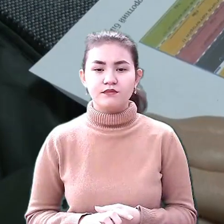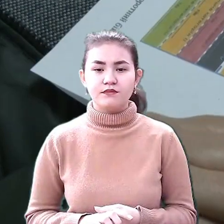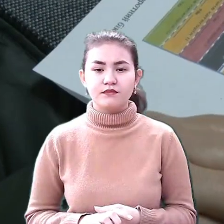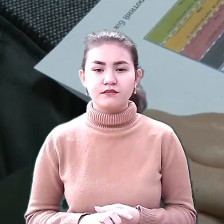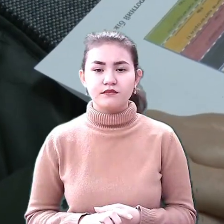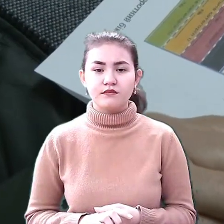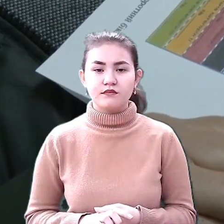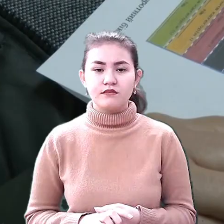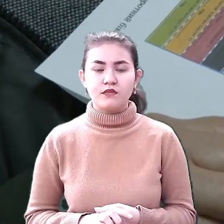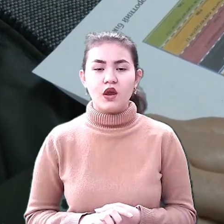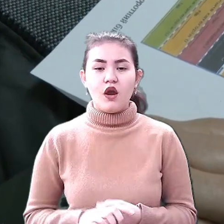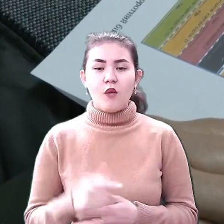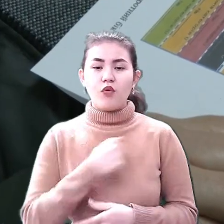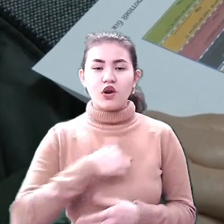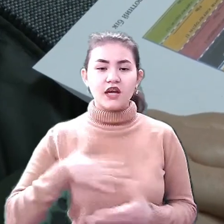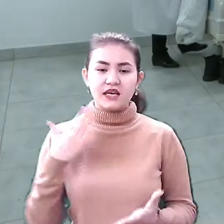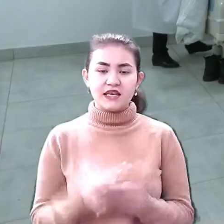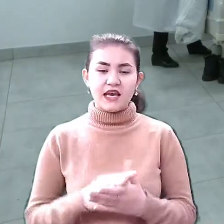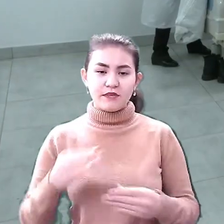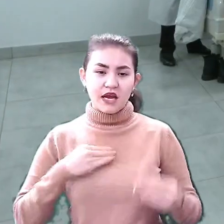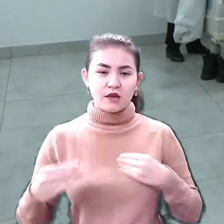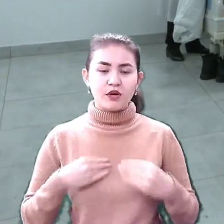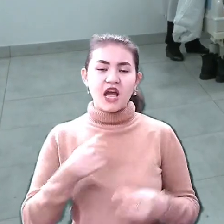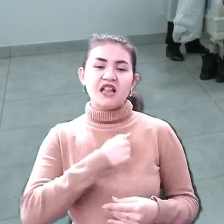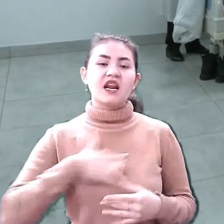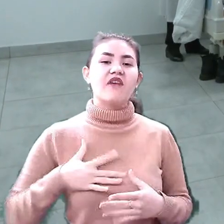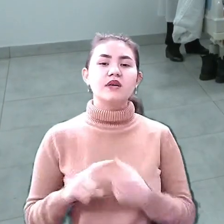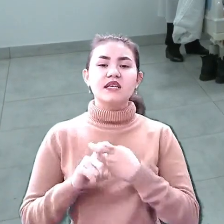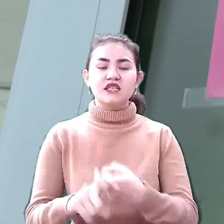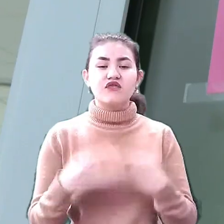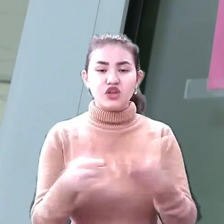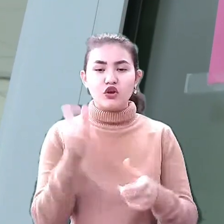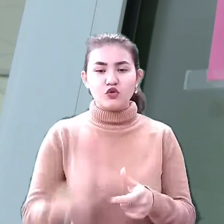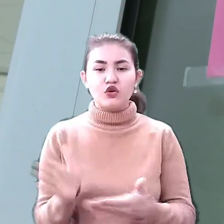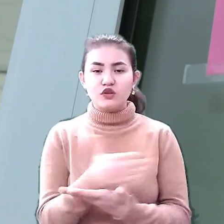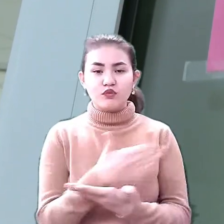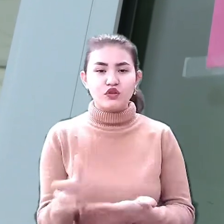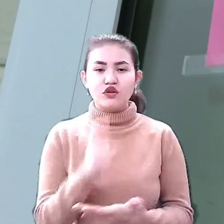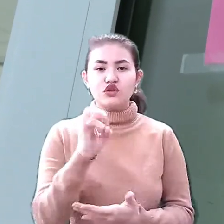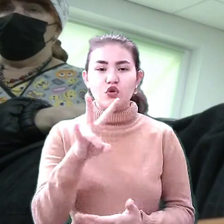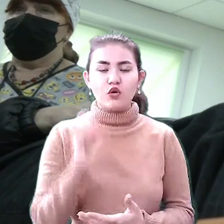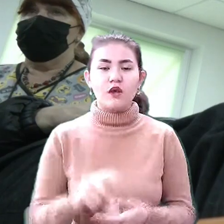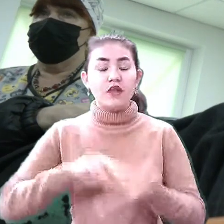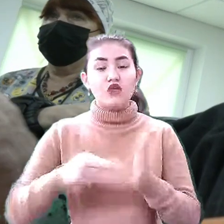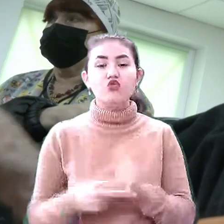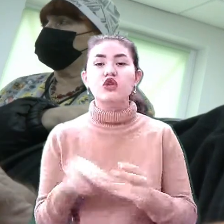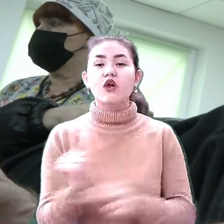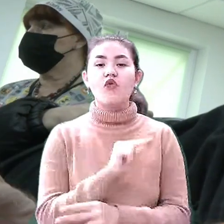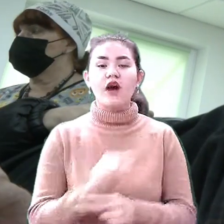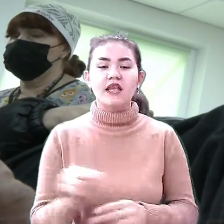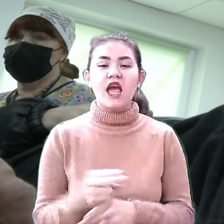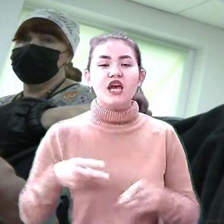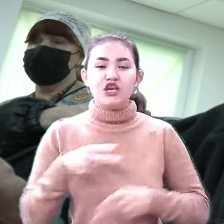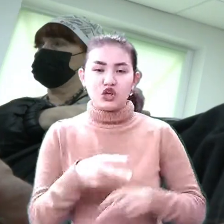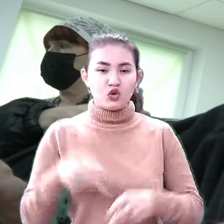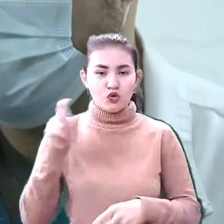У поранених є наліпки з видом травми. Залежно від неї, людей розподіляють по зонах і планують лікування. Хірург Ярослав